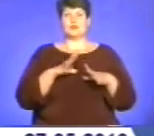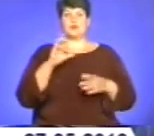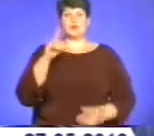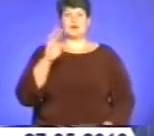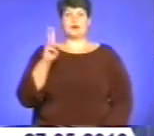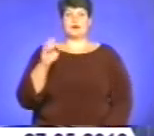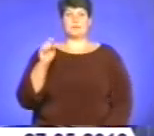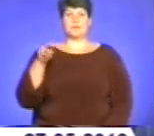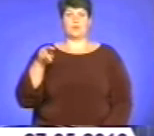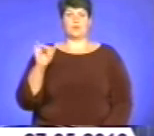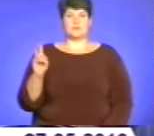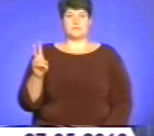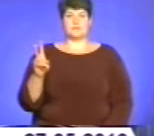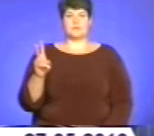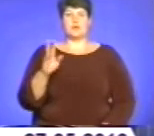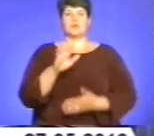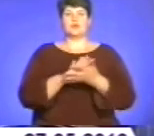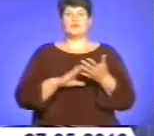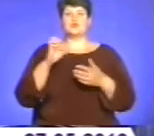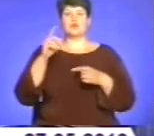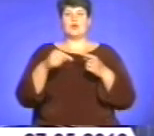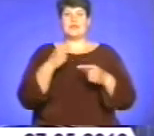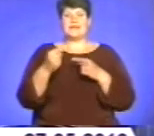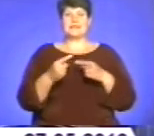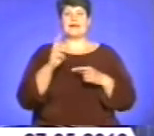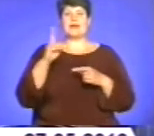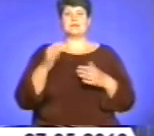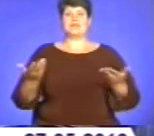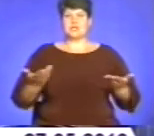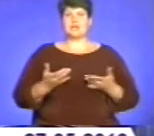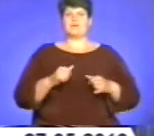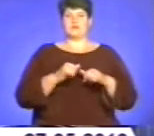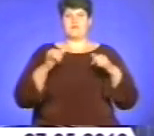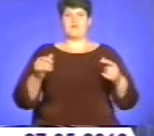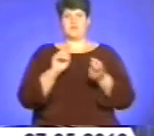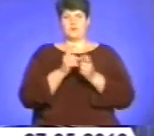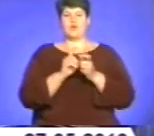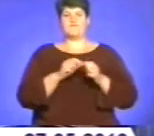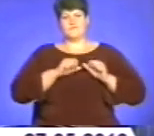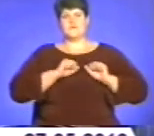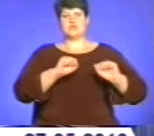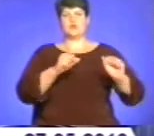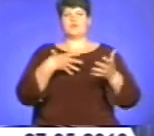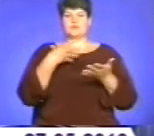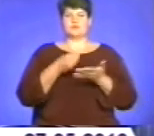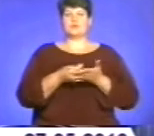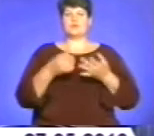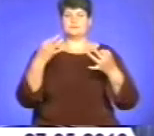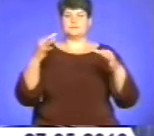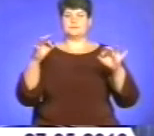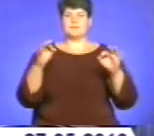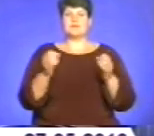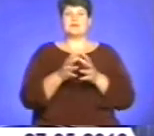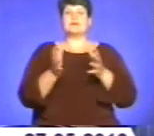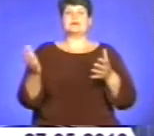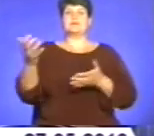Упродовж століть Кременець жив, розвивався, боровся, відстоював свою самобутність, накопичував